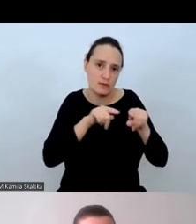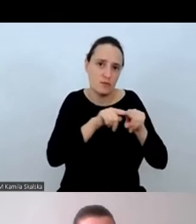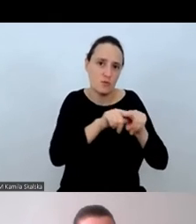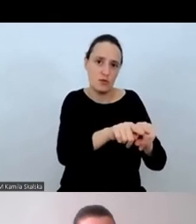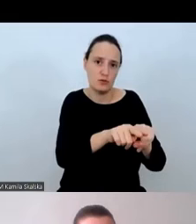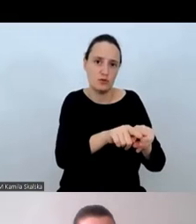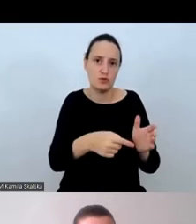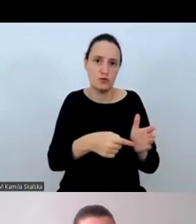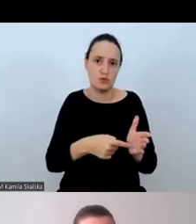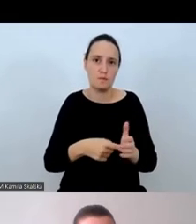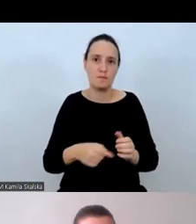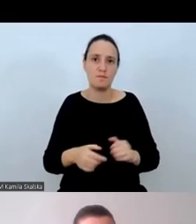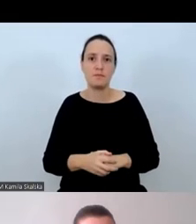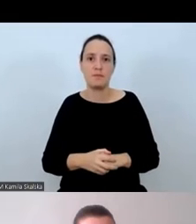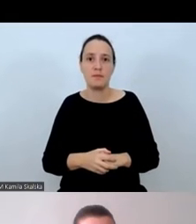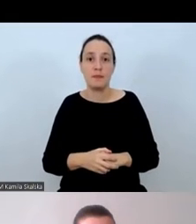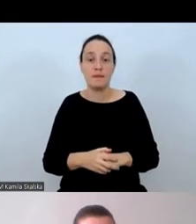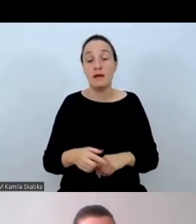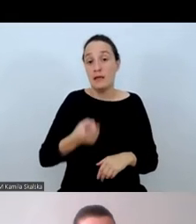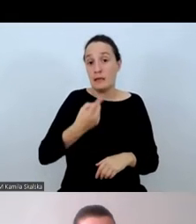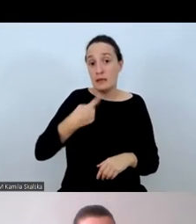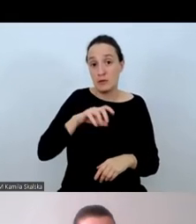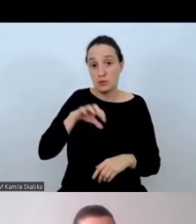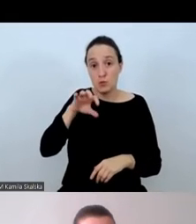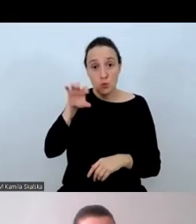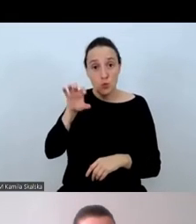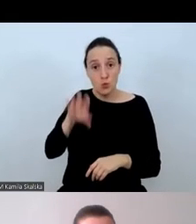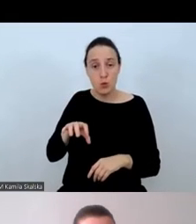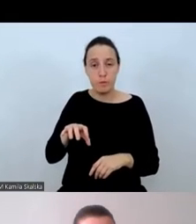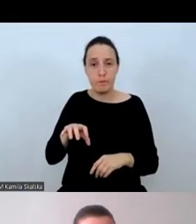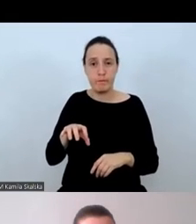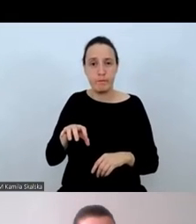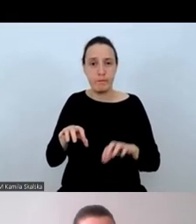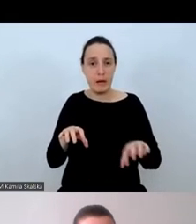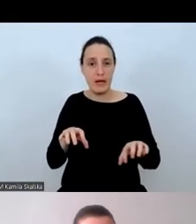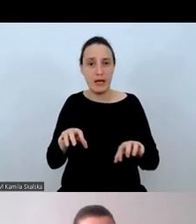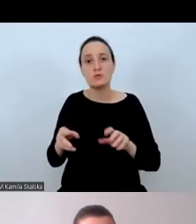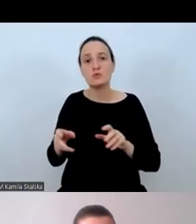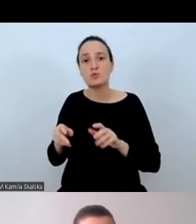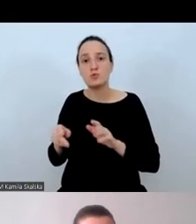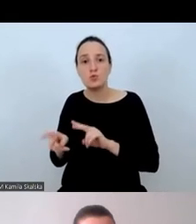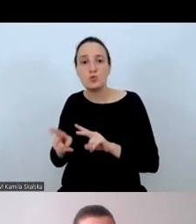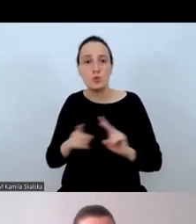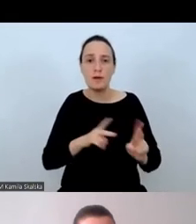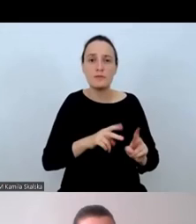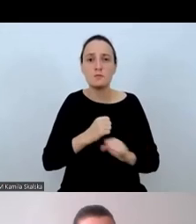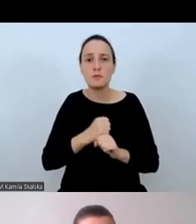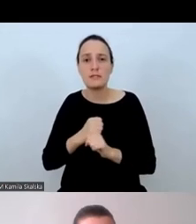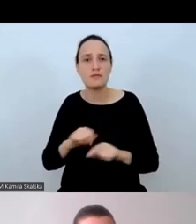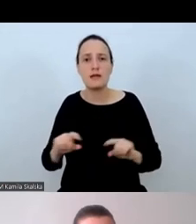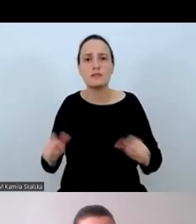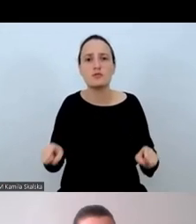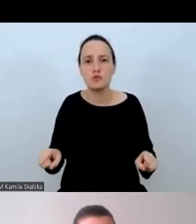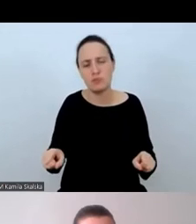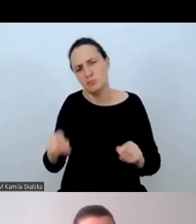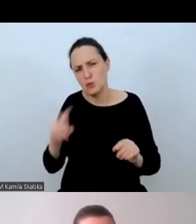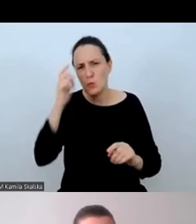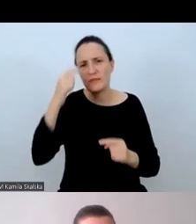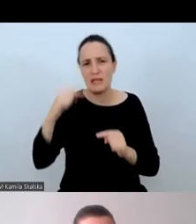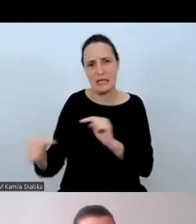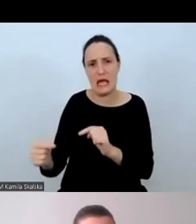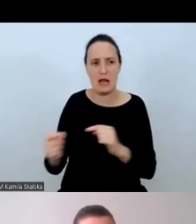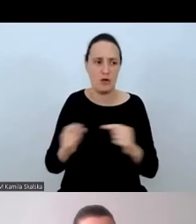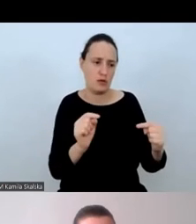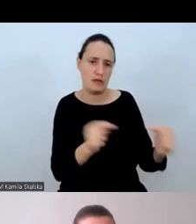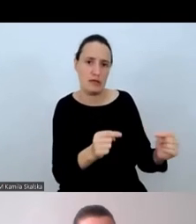Nasi tłumacze pracowali głównie na tłumaczeniach dialogowych i